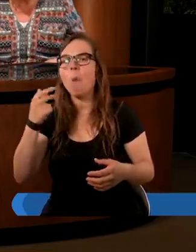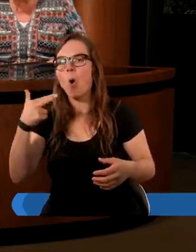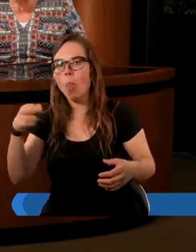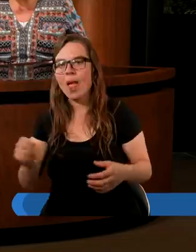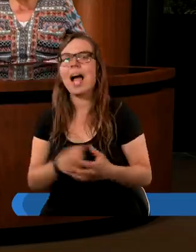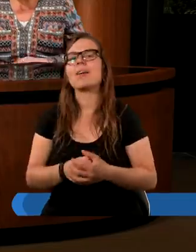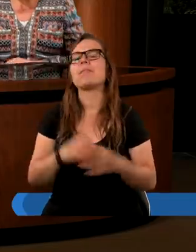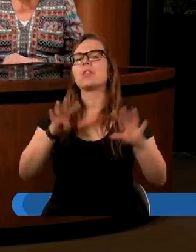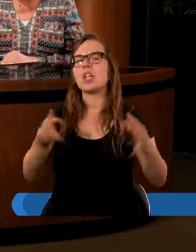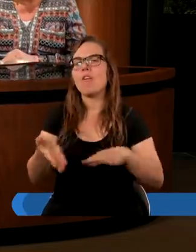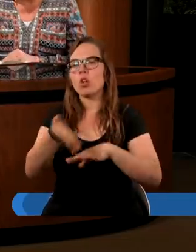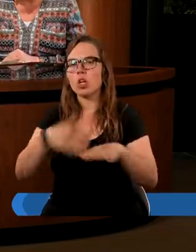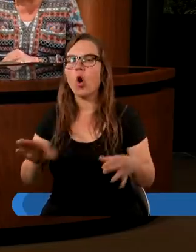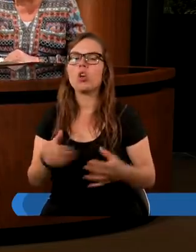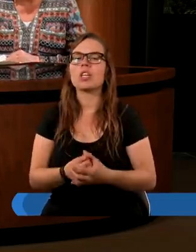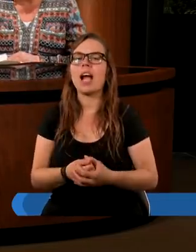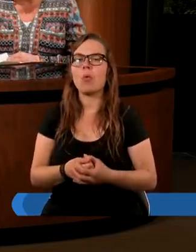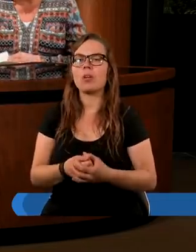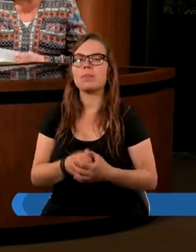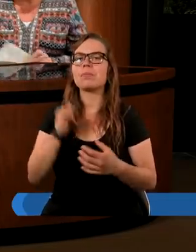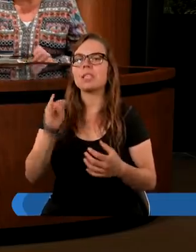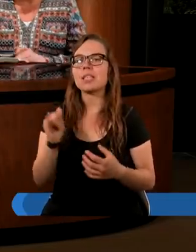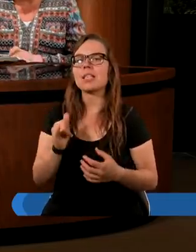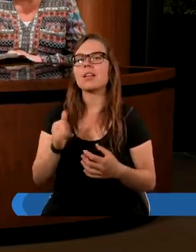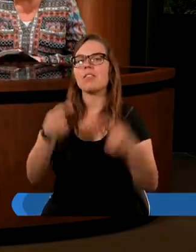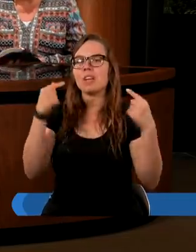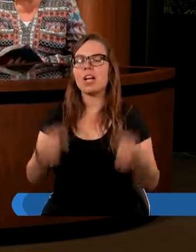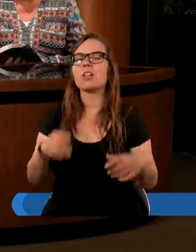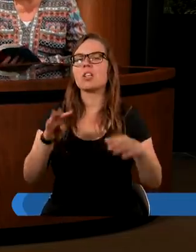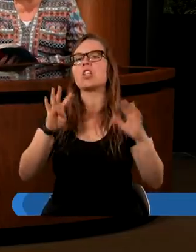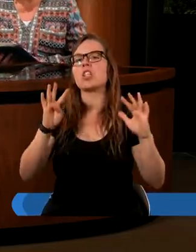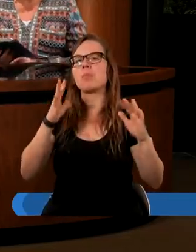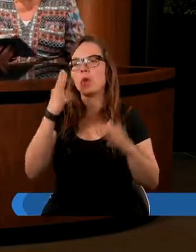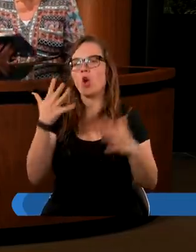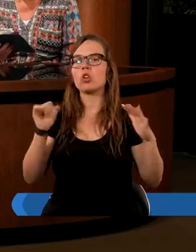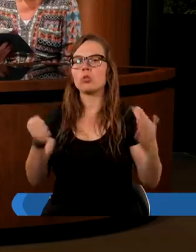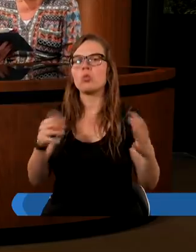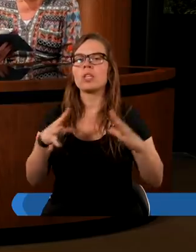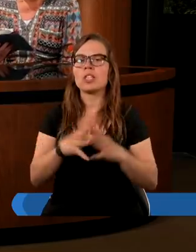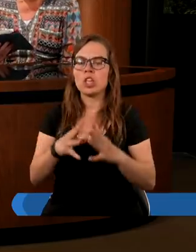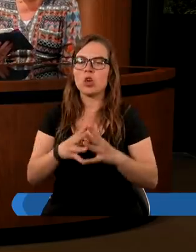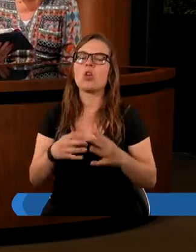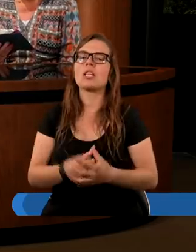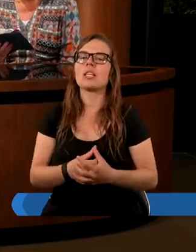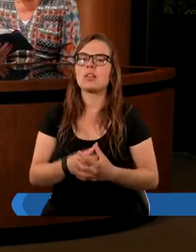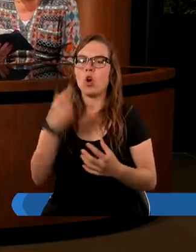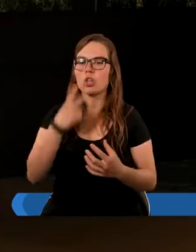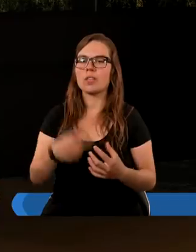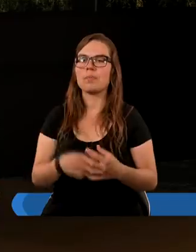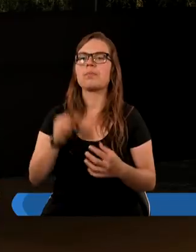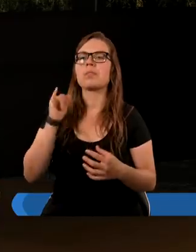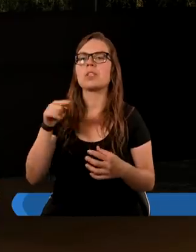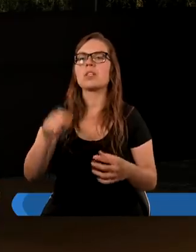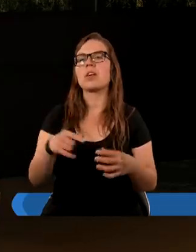dziewiąty rozdział. I wiersze piąty, szósty i dziesiąty odczytajmy.